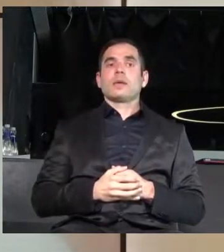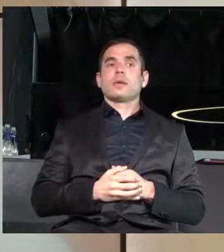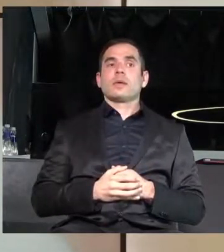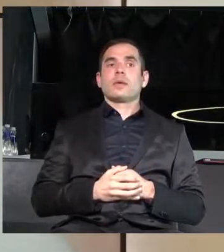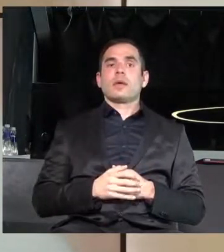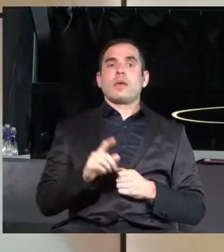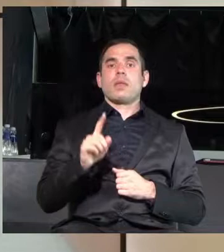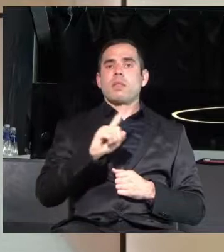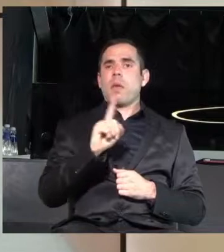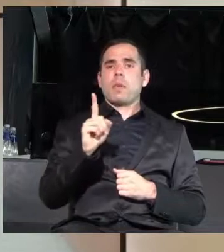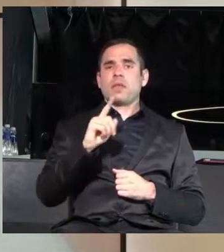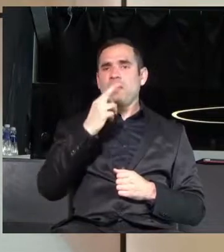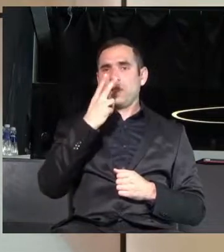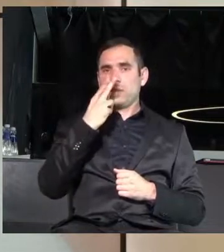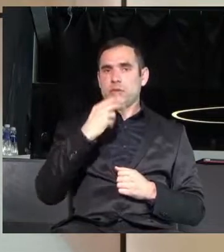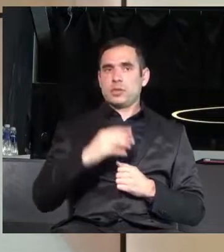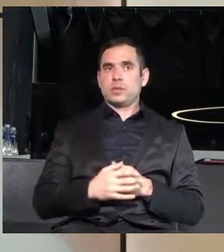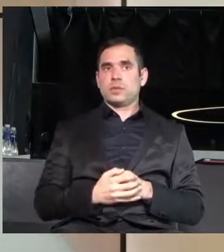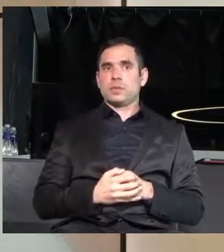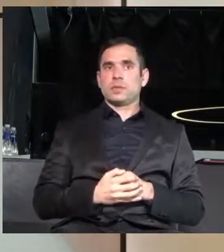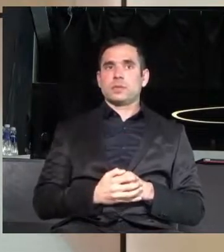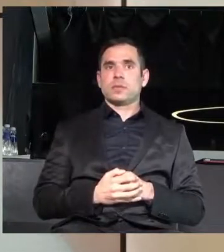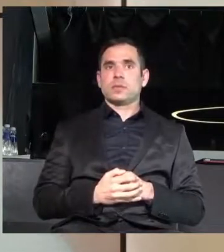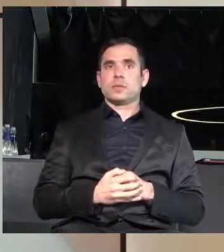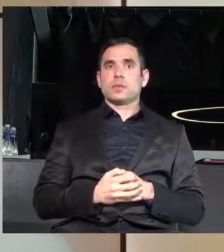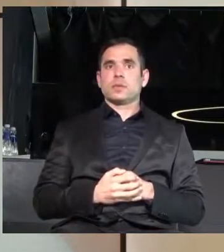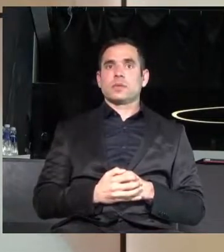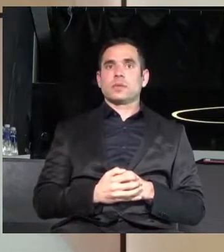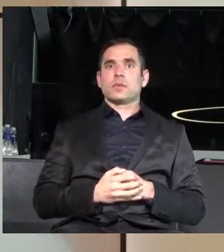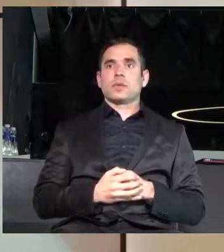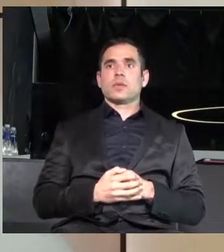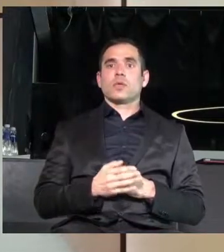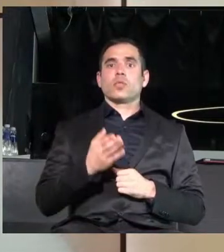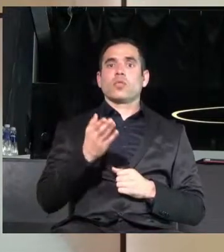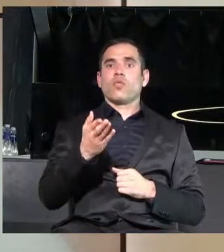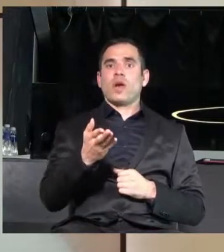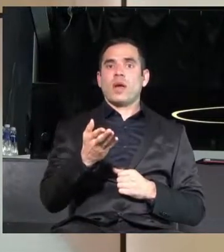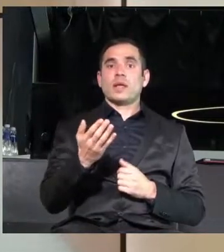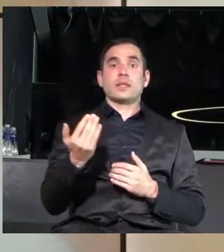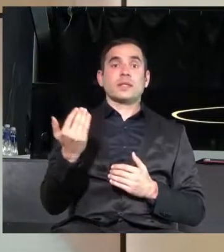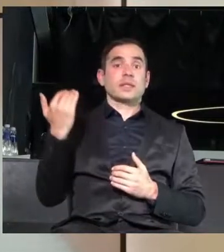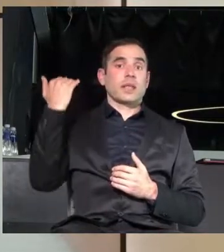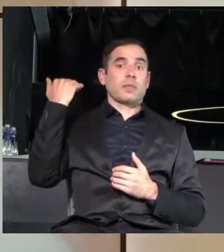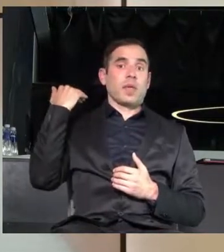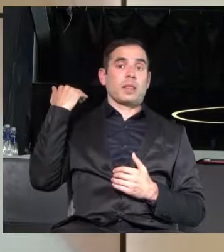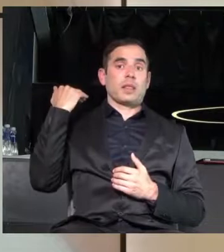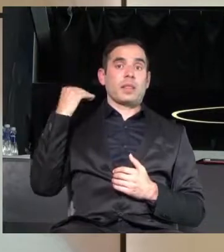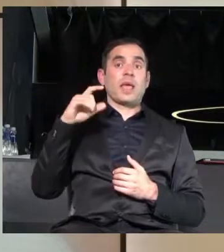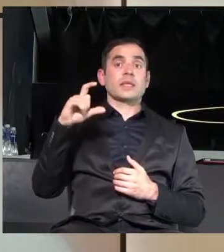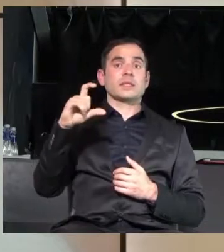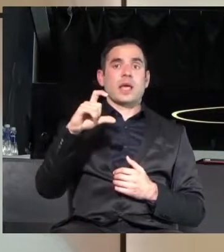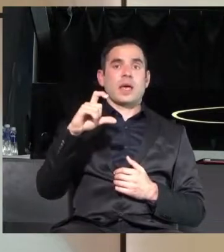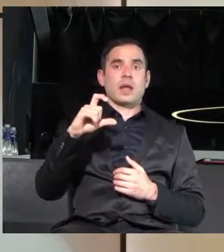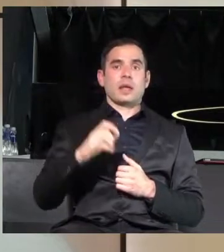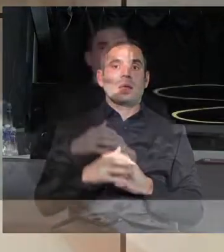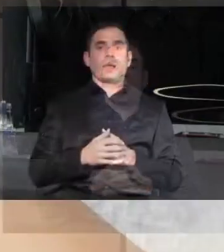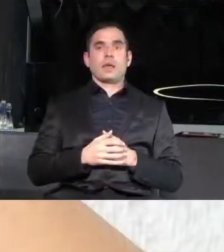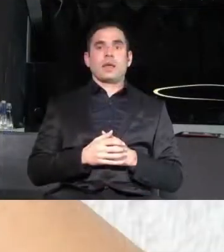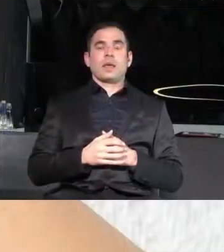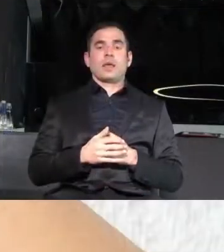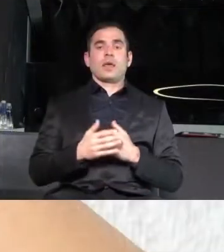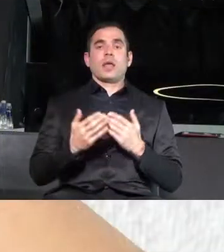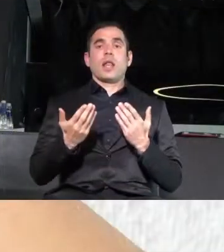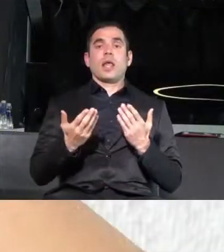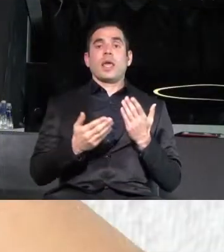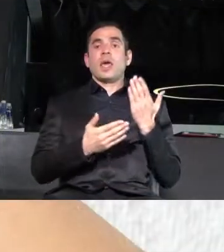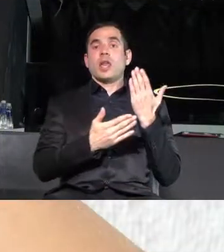Няма да ви лъжа. А това тук, зад мен, е Сара. Или поне е ръчичката на